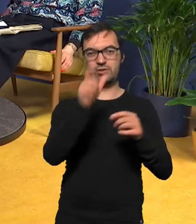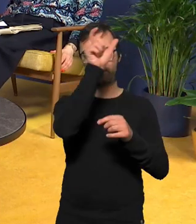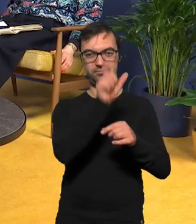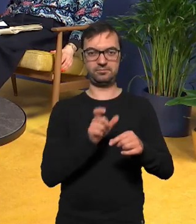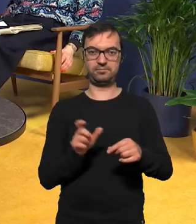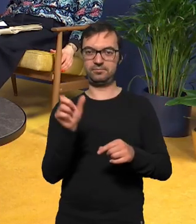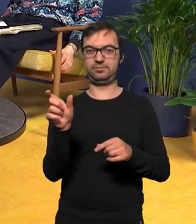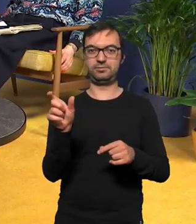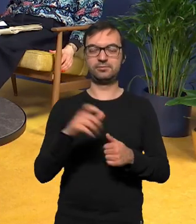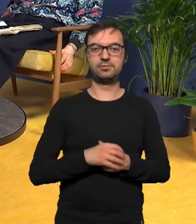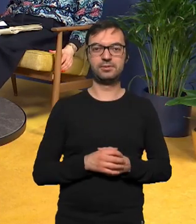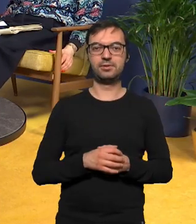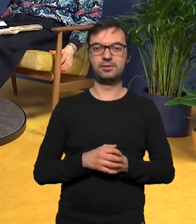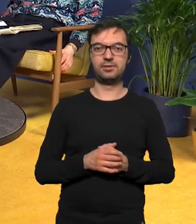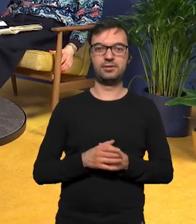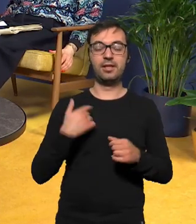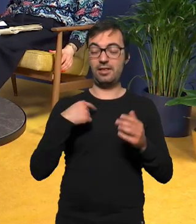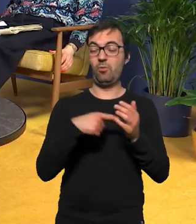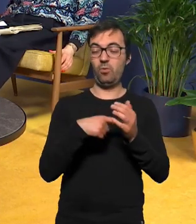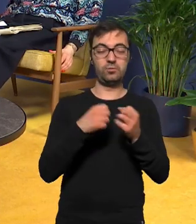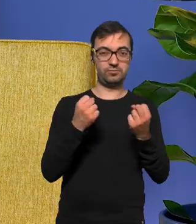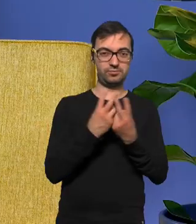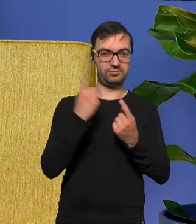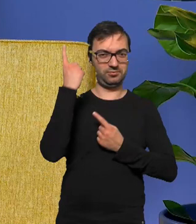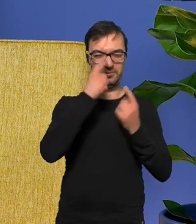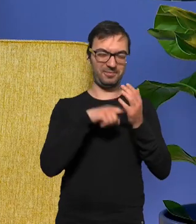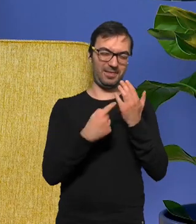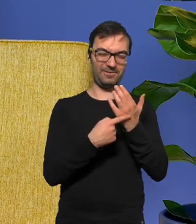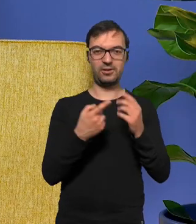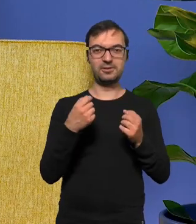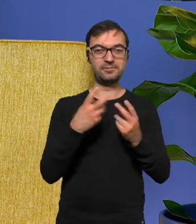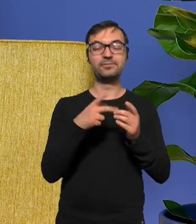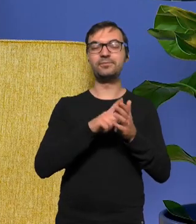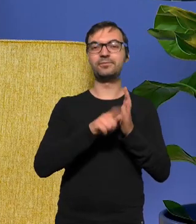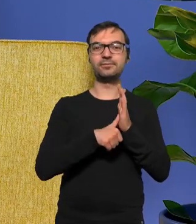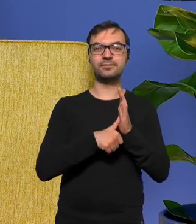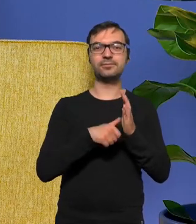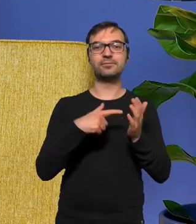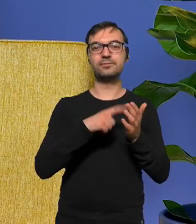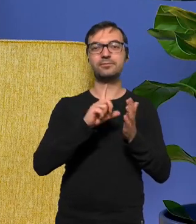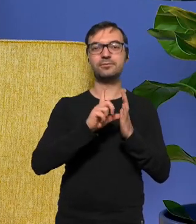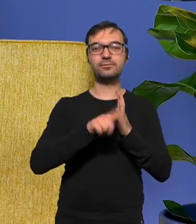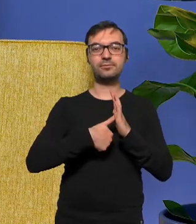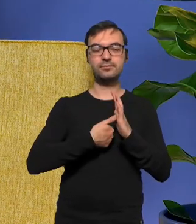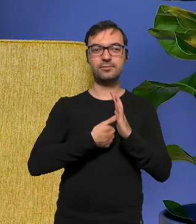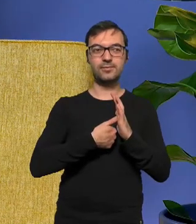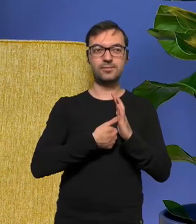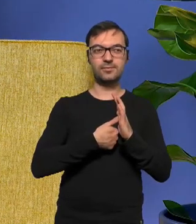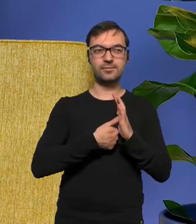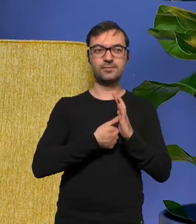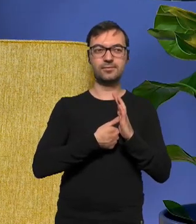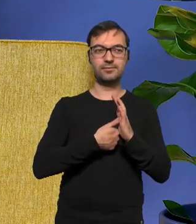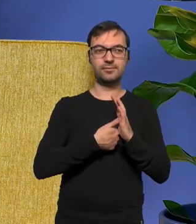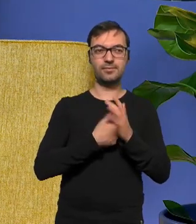też o tym pomyślałem sobie że ta płyta jest pomimo że to jest łapanie